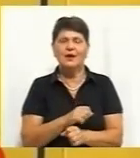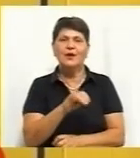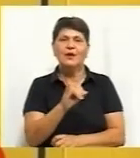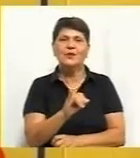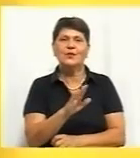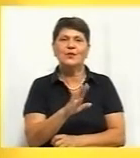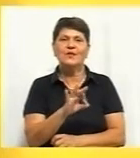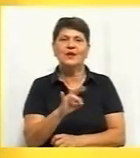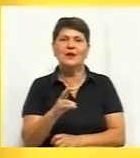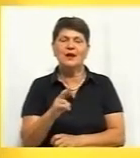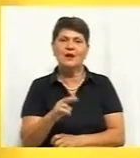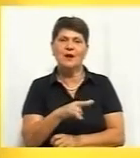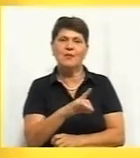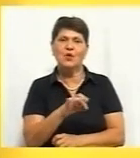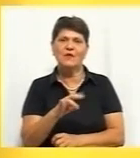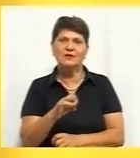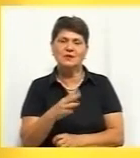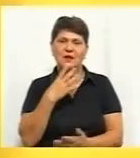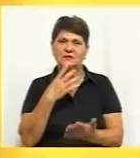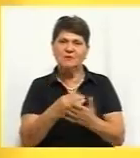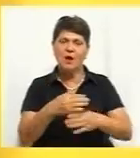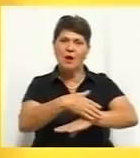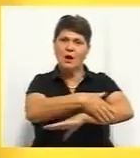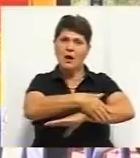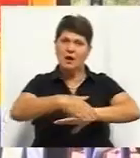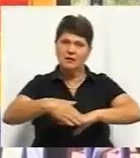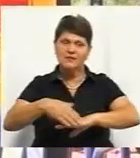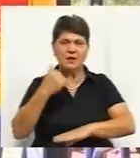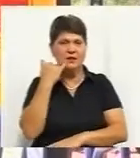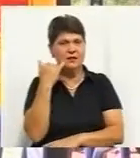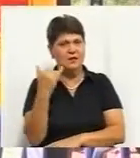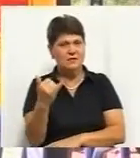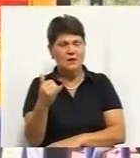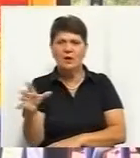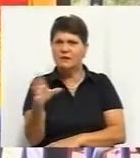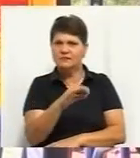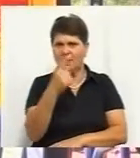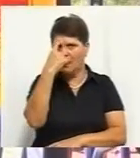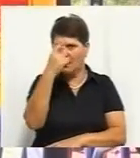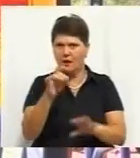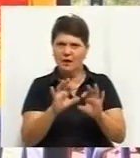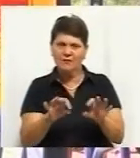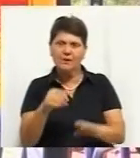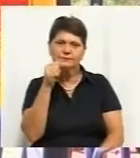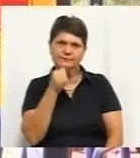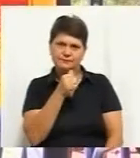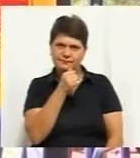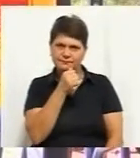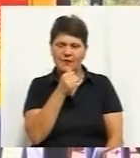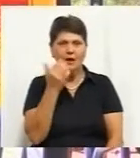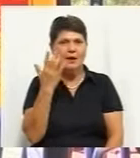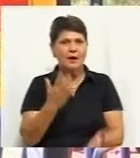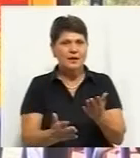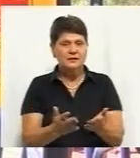Волокітенка, у листі потрібно вказати свою адресу та телефон. Уся інформація конфеденційна. Якщо ми отримуємо відповідне звернення